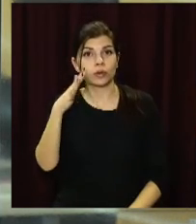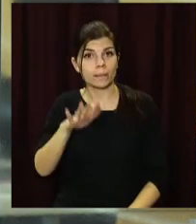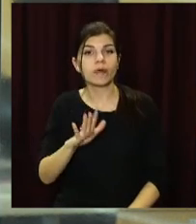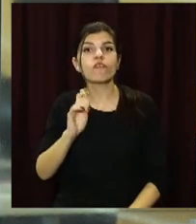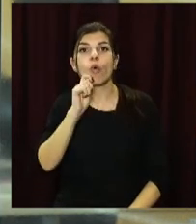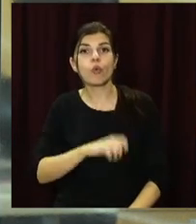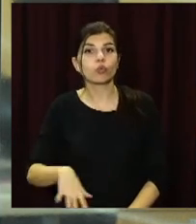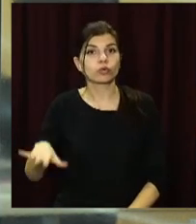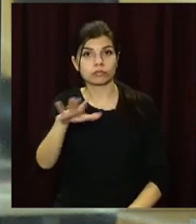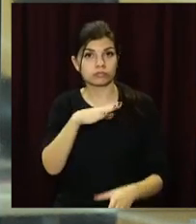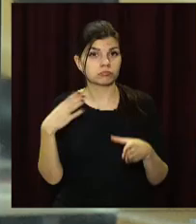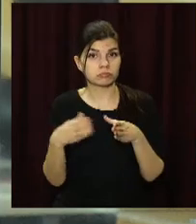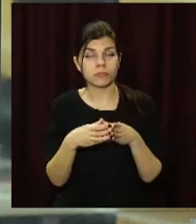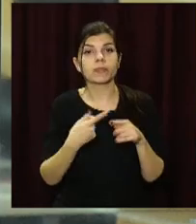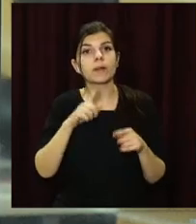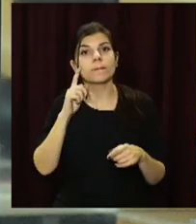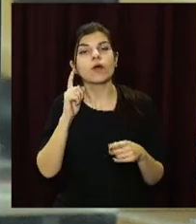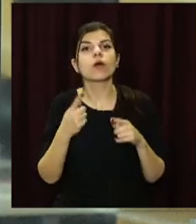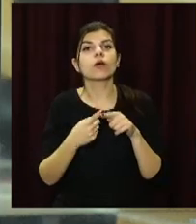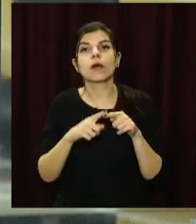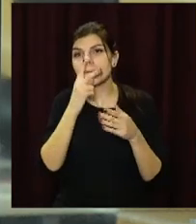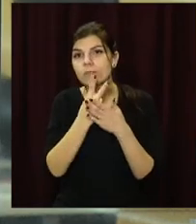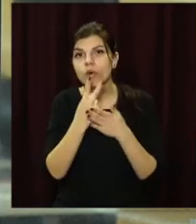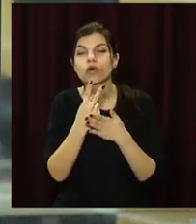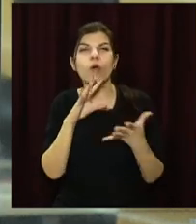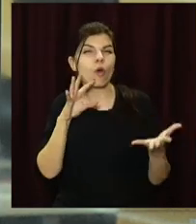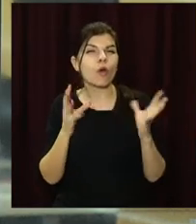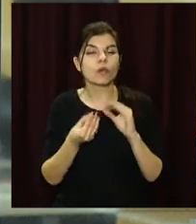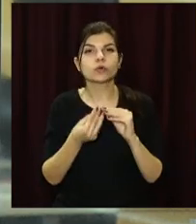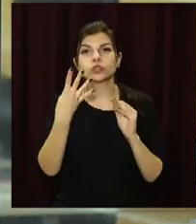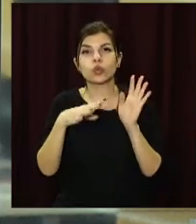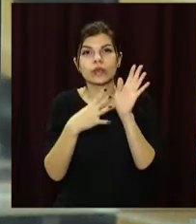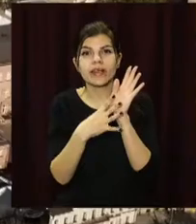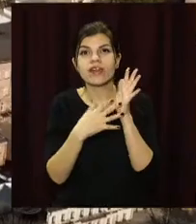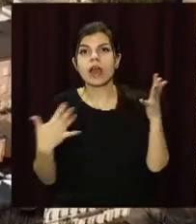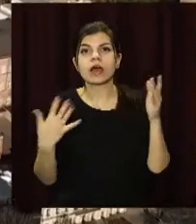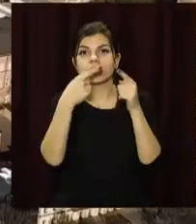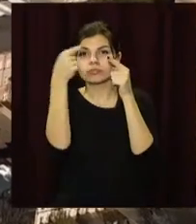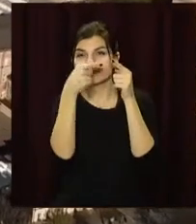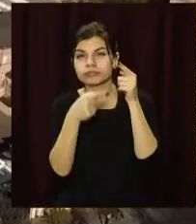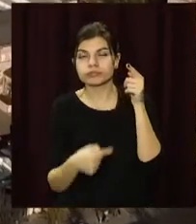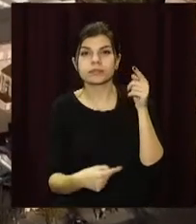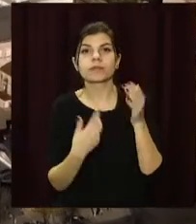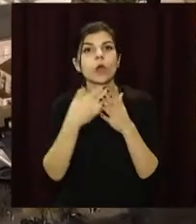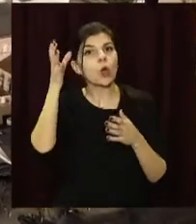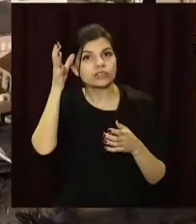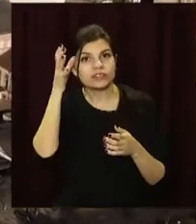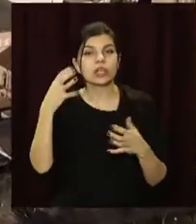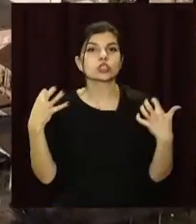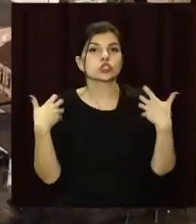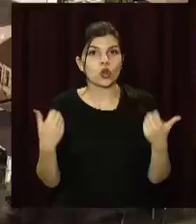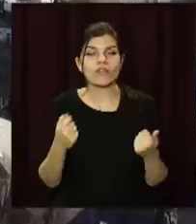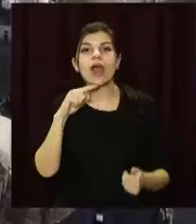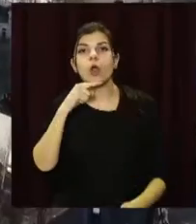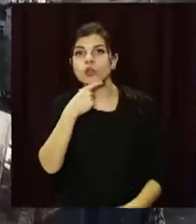Україні. Індекс благополуччя молоді – це комплексний показник, який включає 49 критеріїв за такими напрямками. Освіта, здоров